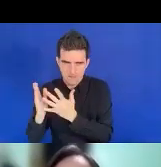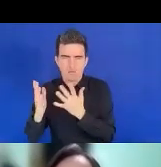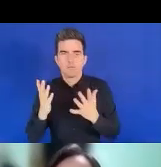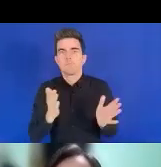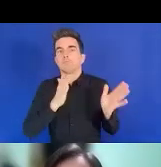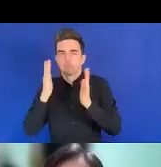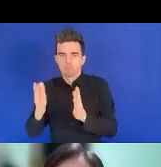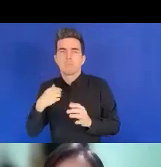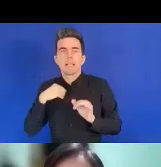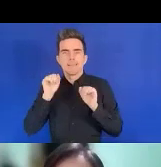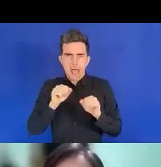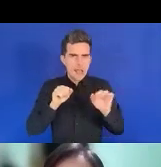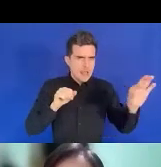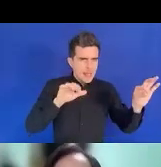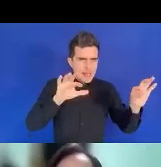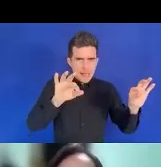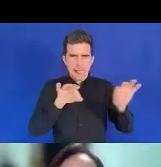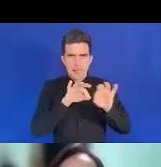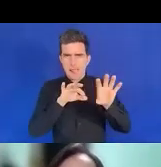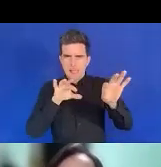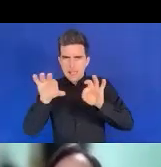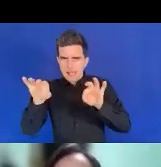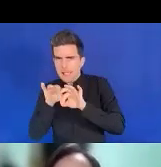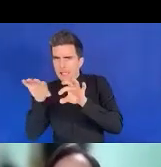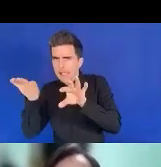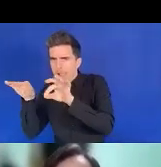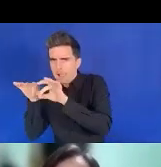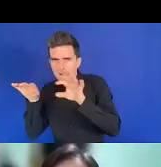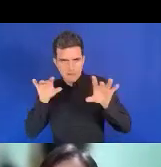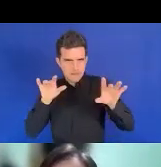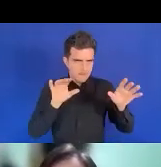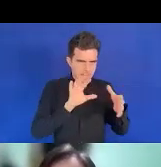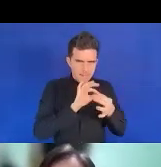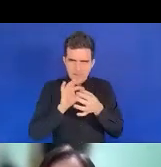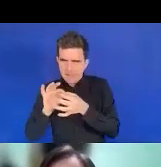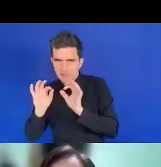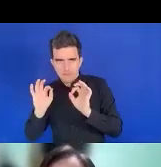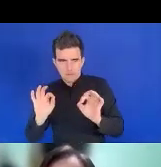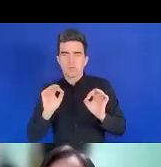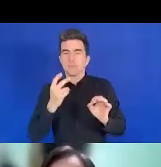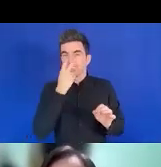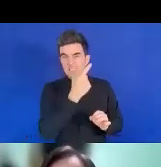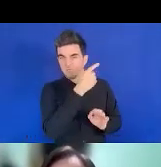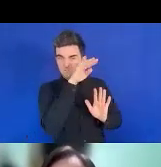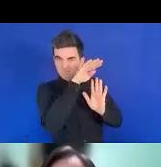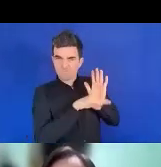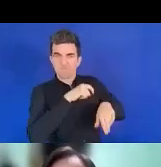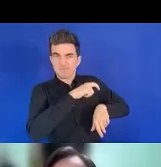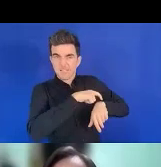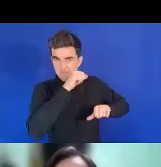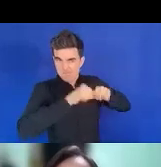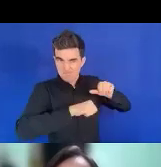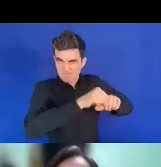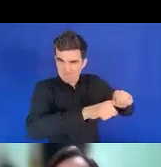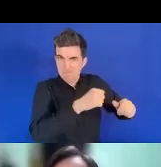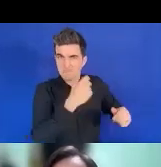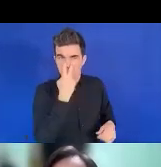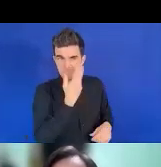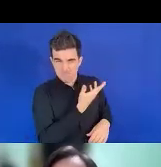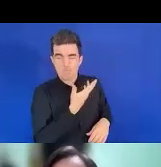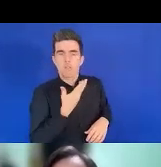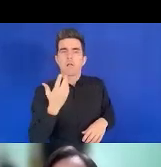tableau. y a des actions proposées, les bureaux responsables, l'échéancier et les